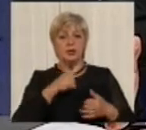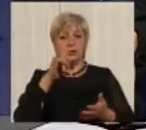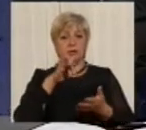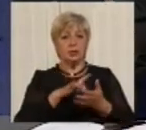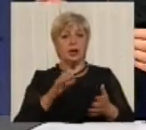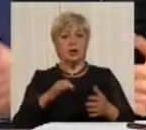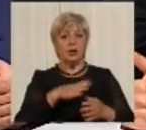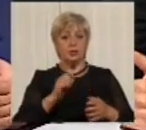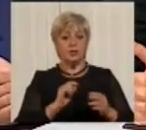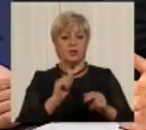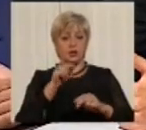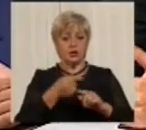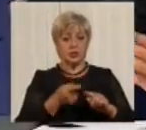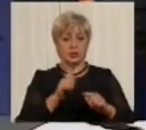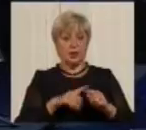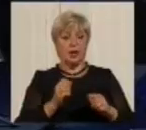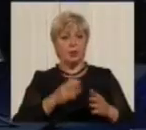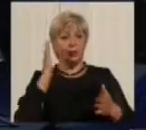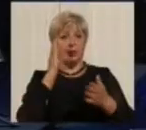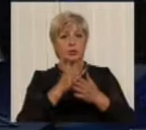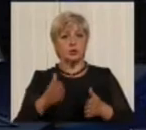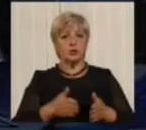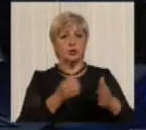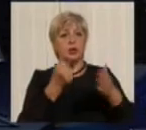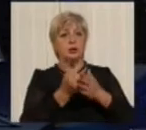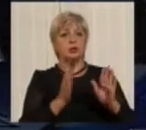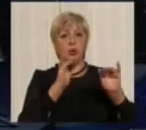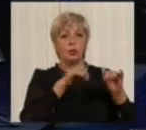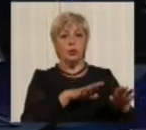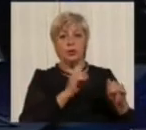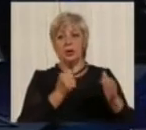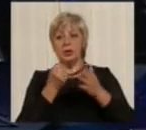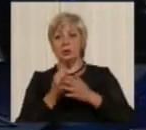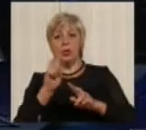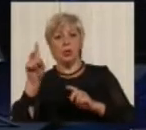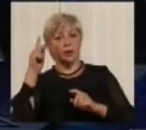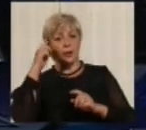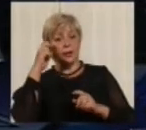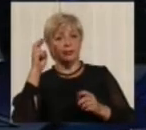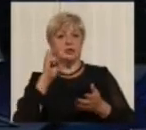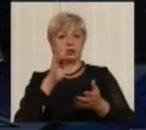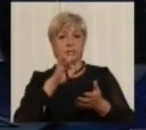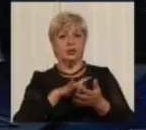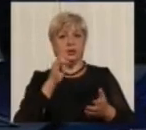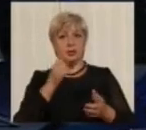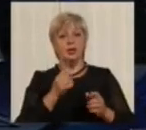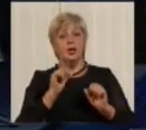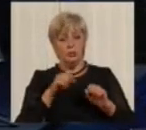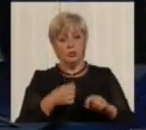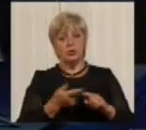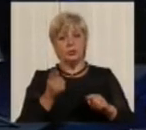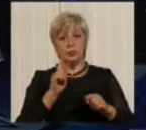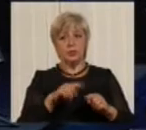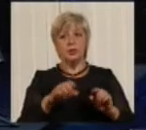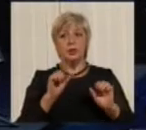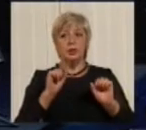шляхи і до моря, і до столиці нашої, то через це, можливо, теж це. Ну, просто в інших